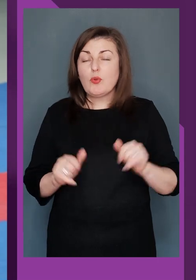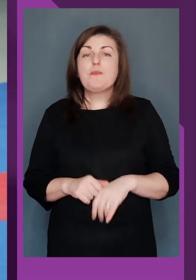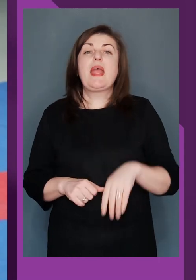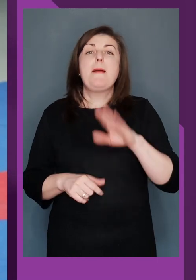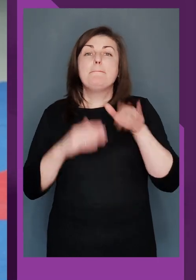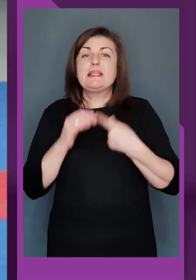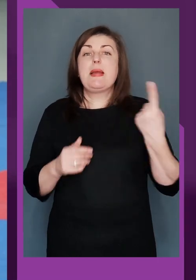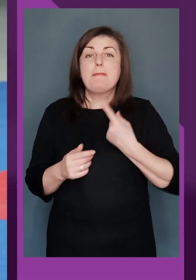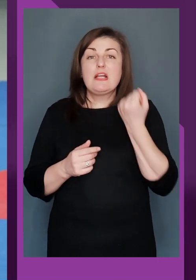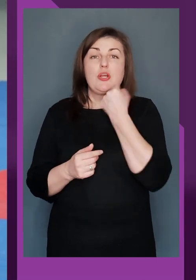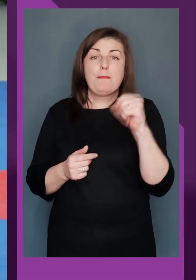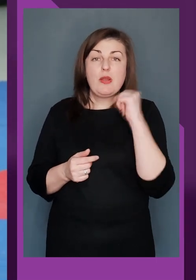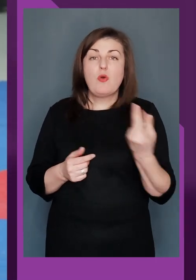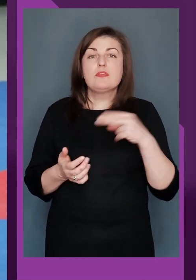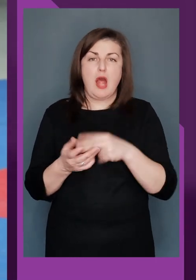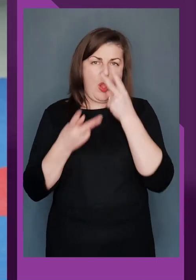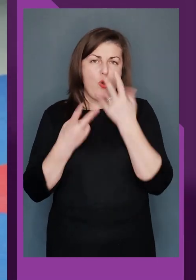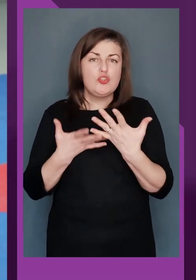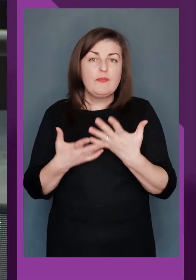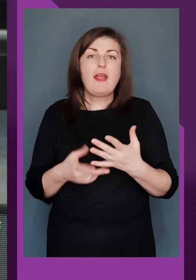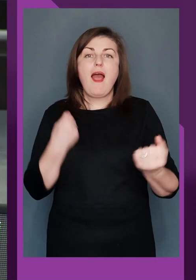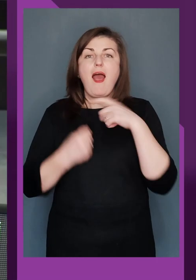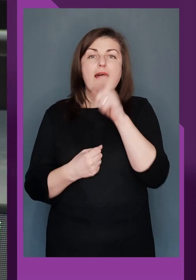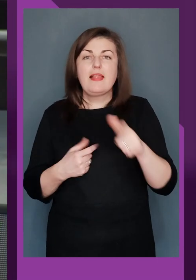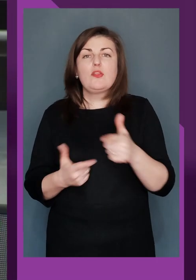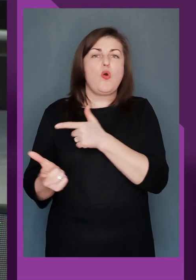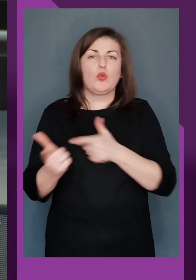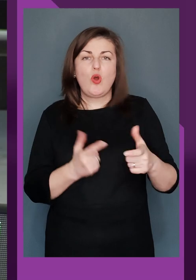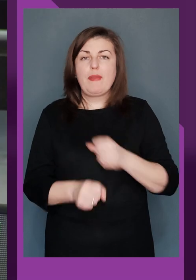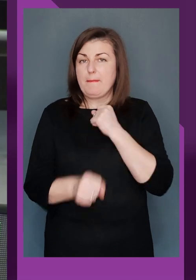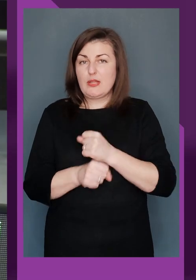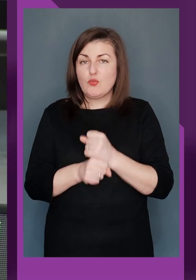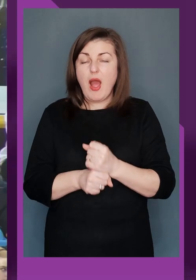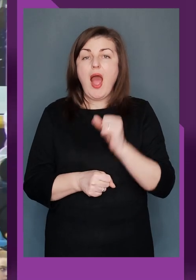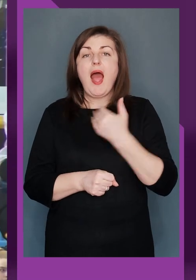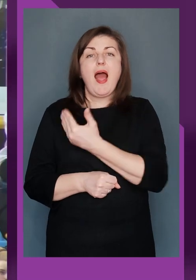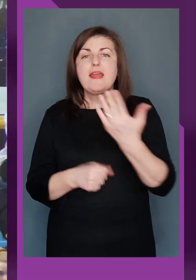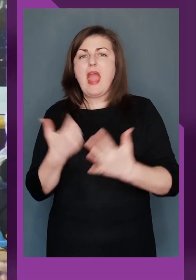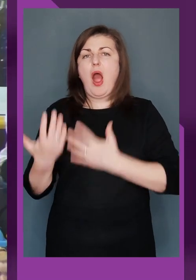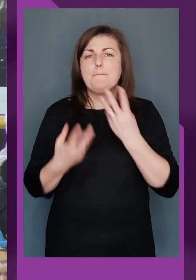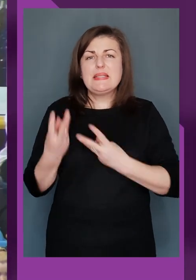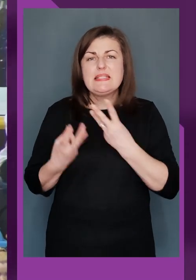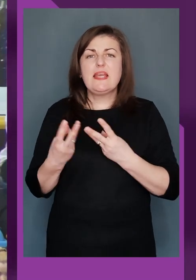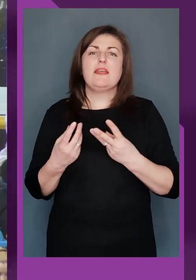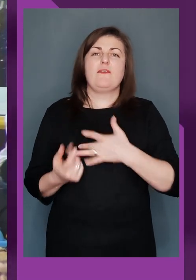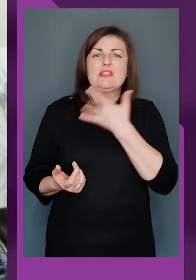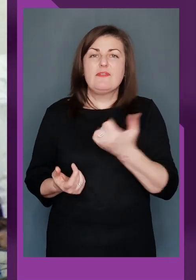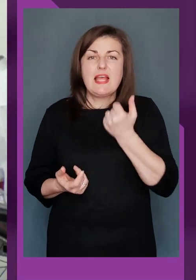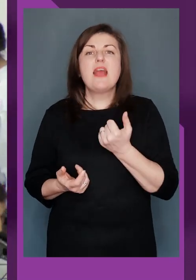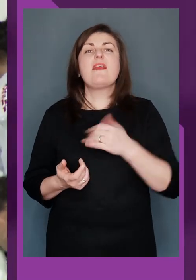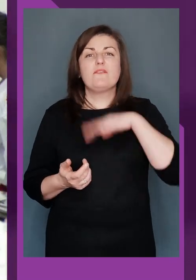розвитку. Після перших перемог стало очевидно – атлети готові працювати, а їхньої амбіційності і